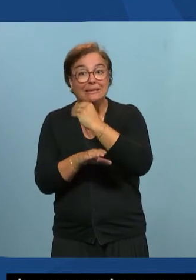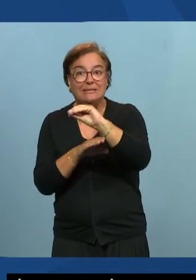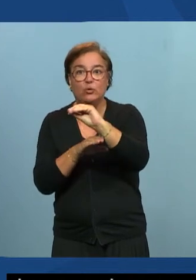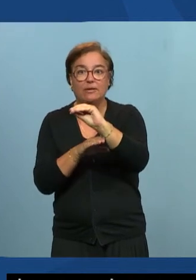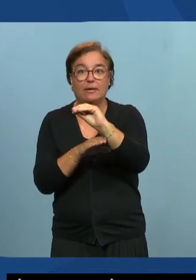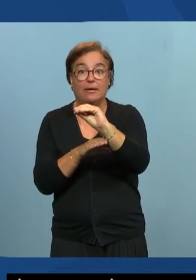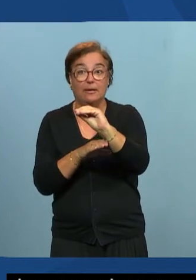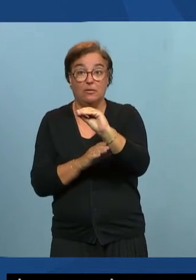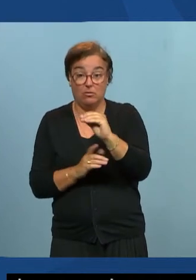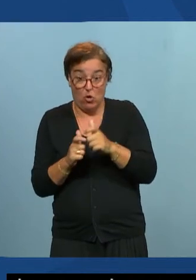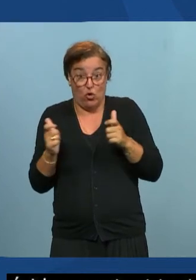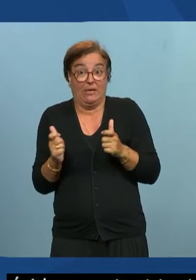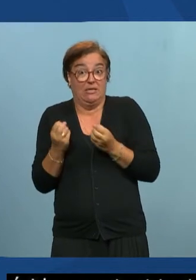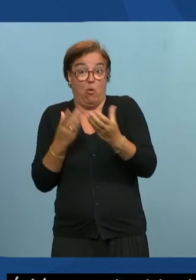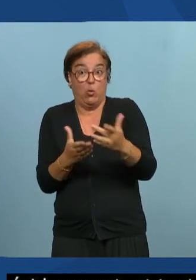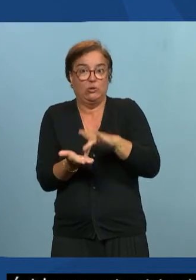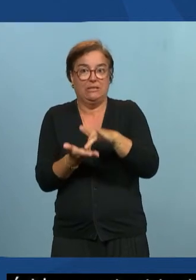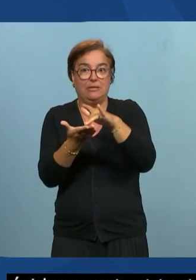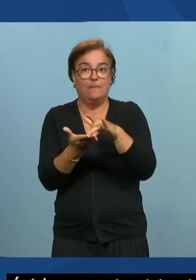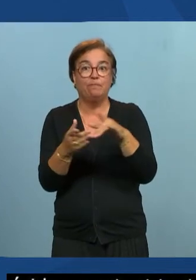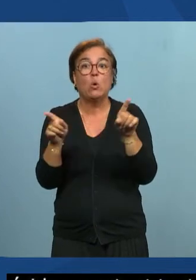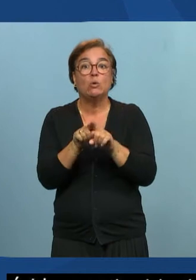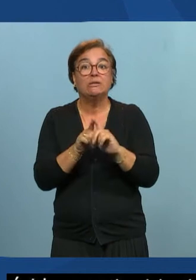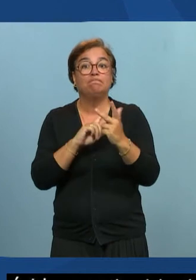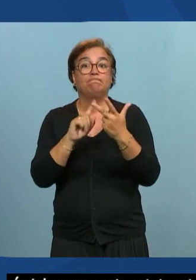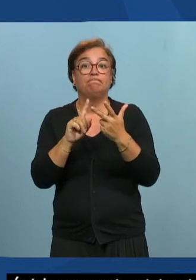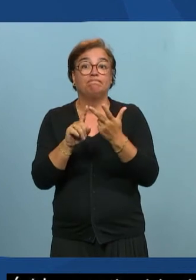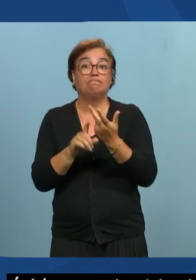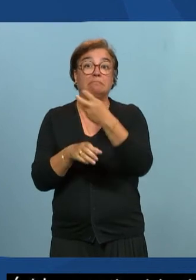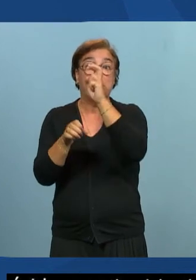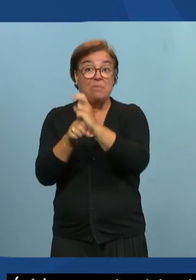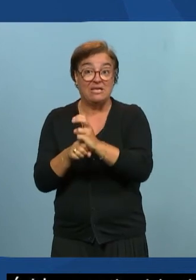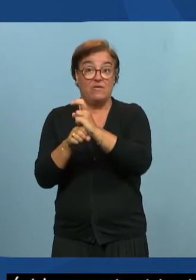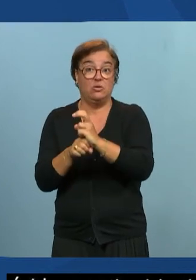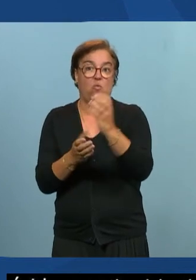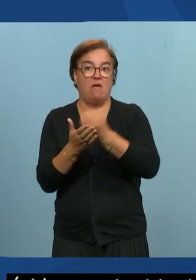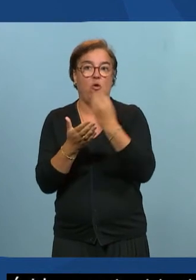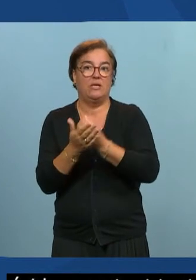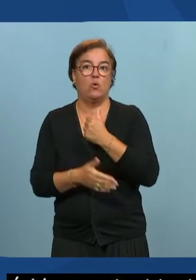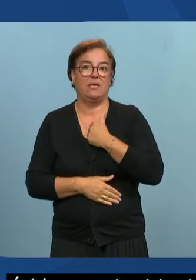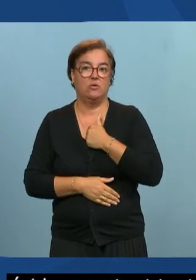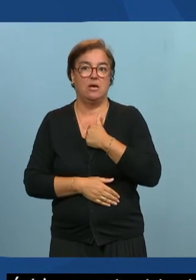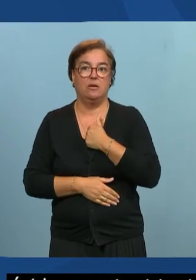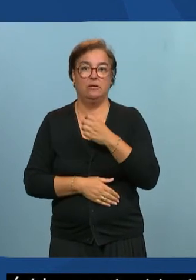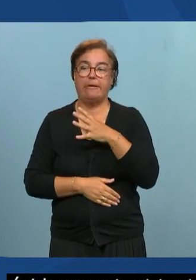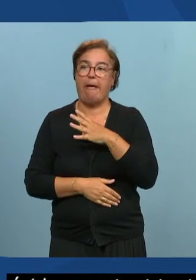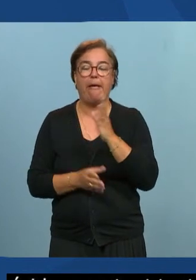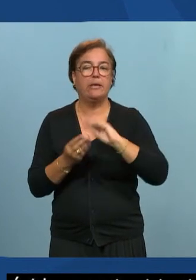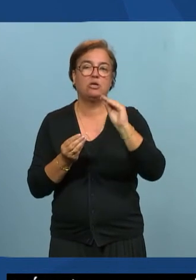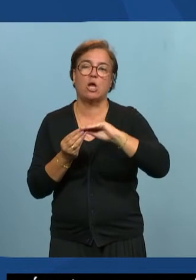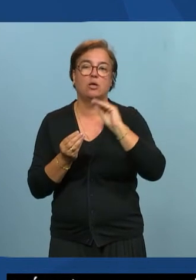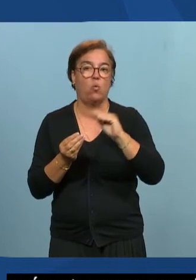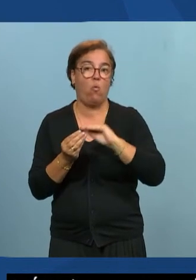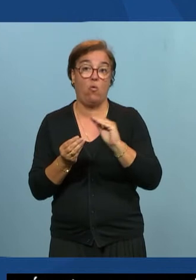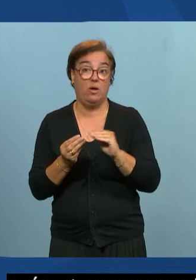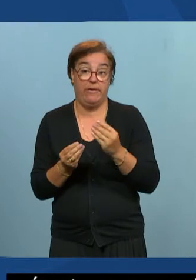'entité qui propose le site. Vous avez la préservation des données personnelles, parce qu'il y des abus énormes dans ce domaine, et il y a aussi des risques majeurs en tant que producteur de